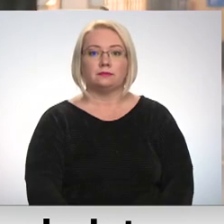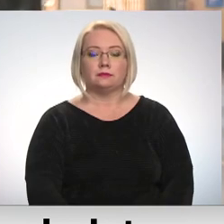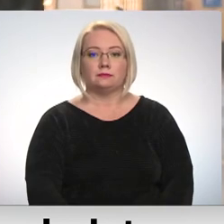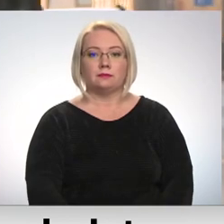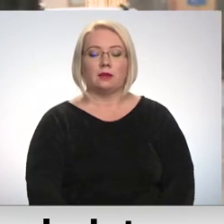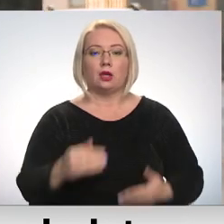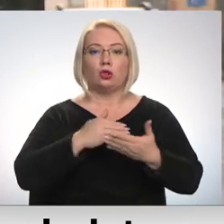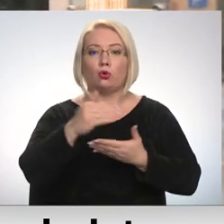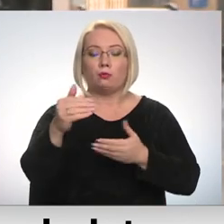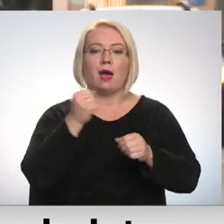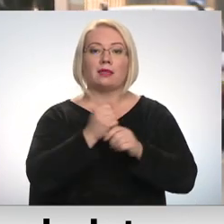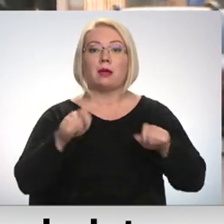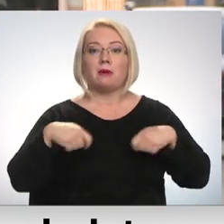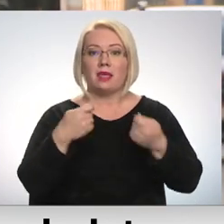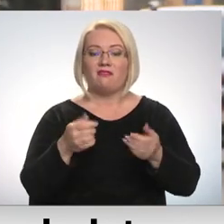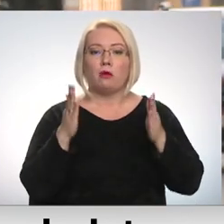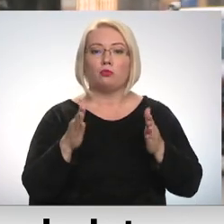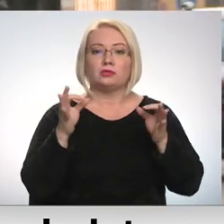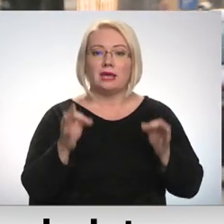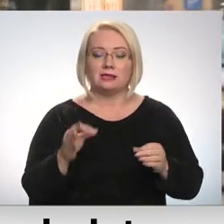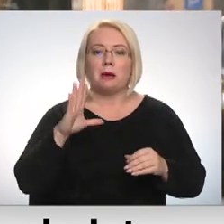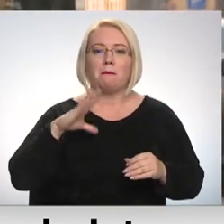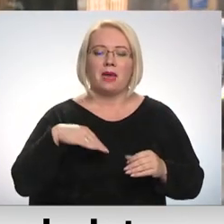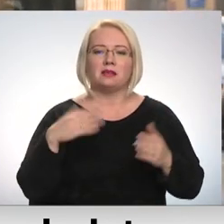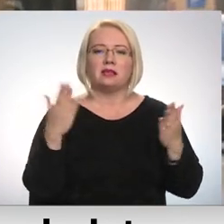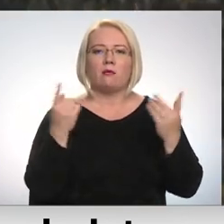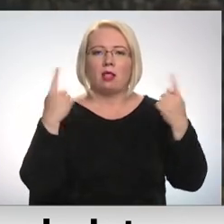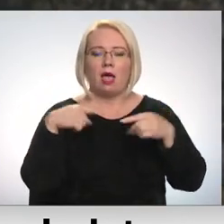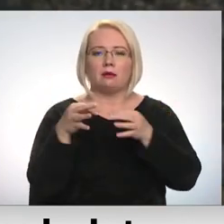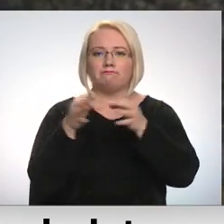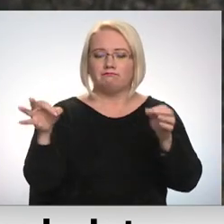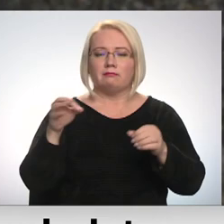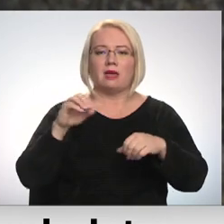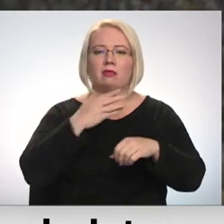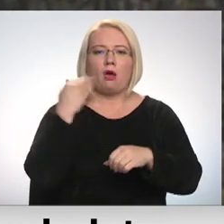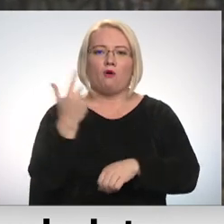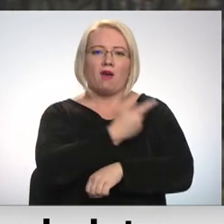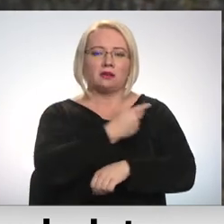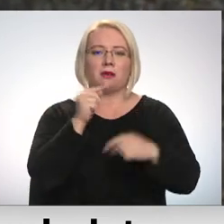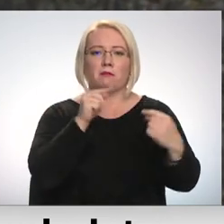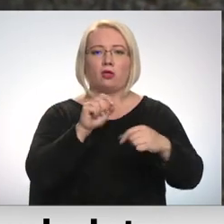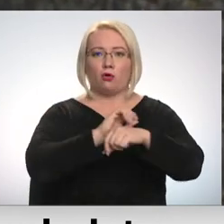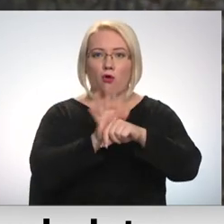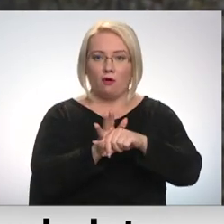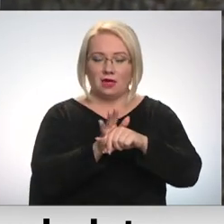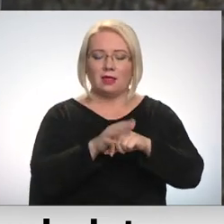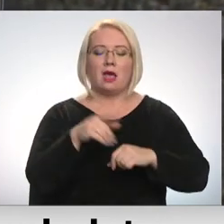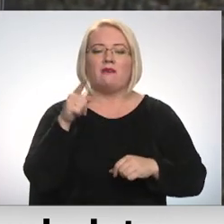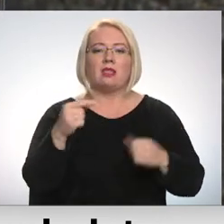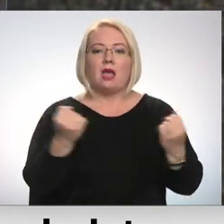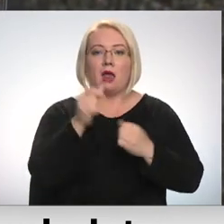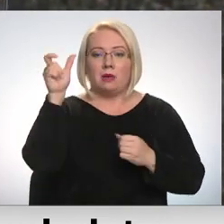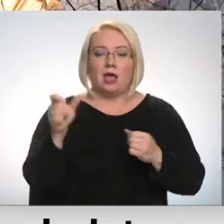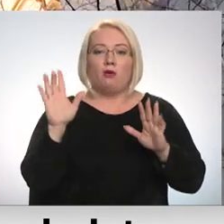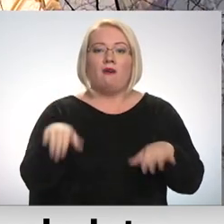Turpmāk darba devējiem būs tiesības pēc noteikta laika atlaist pret Covid-19 nevakcinētos darbiniekus. Darbinieku varēs atlaist,